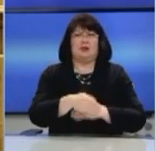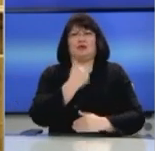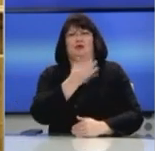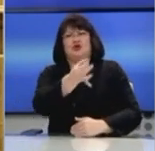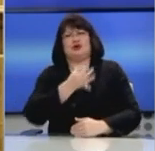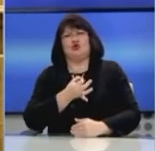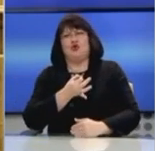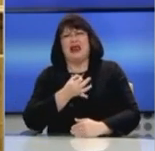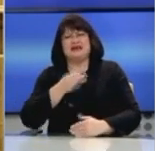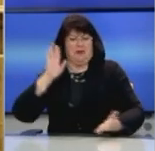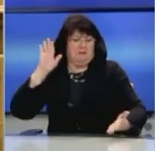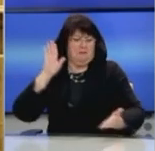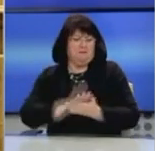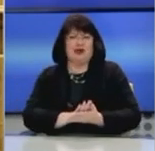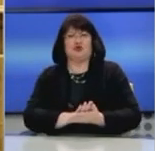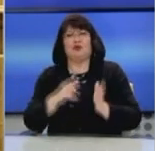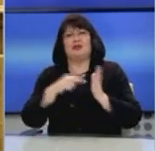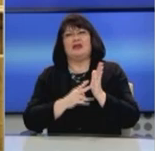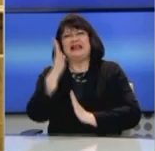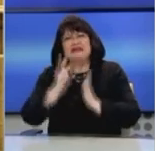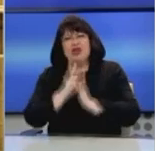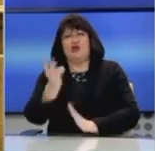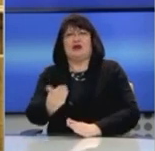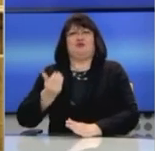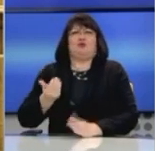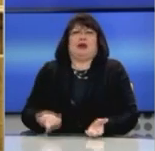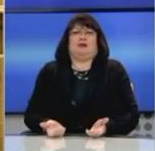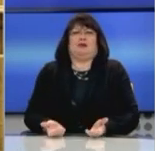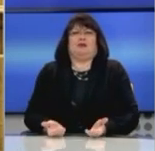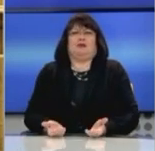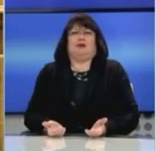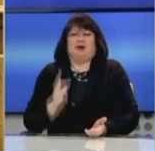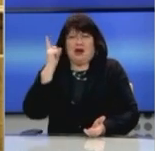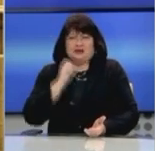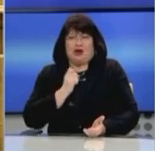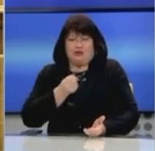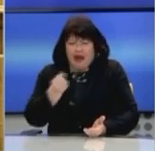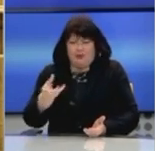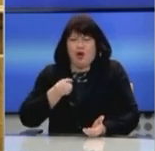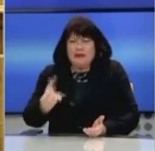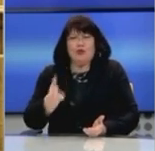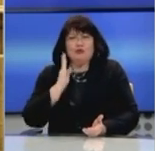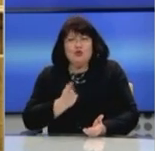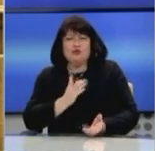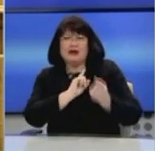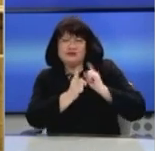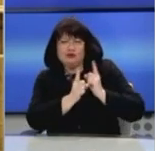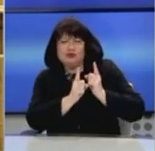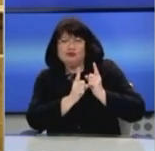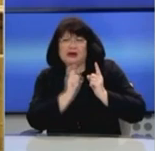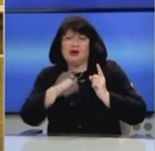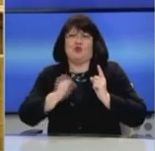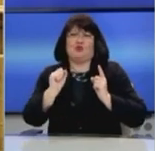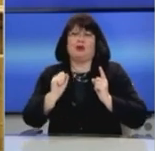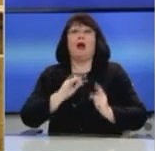χρεοκοπίας όταν βρεθήκαμε στον πάτο το 2014 και το 2012 και το 2013. Να ξέρουμε ποια είναι τα νούμερα. Μπορούμε να συμφωνήσουμε στα νούμερα.